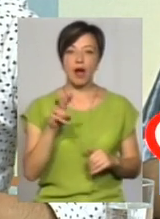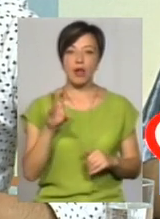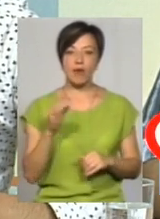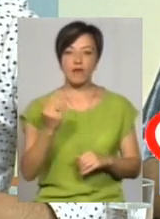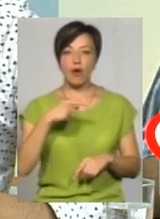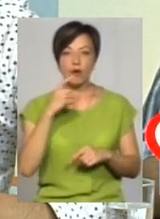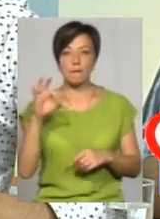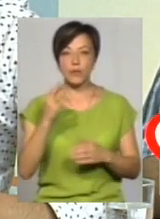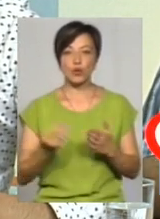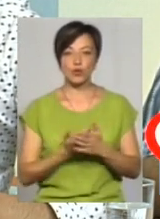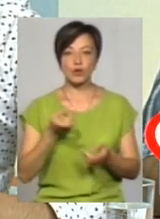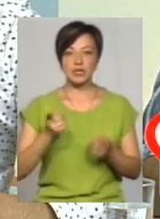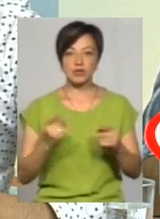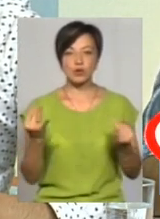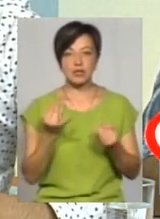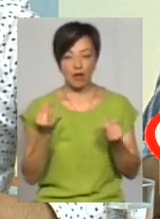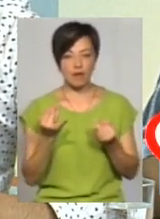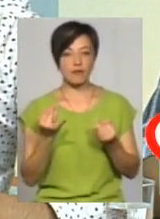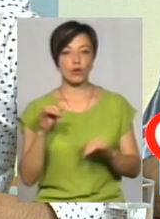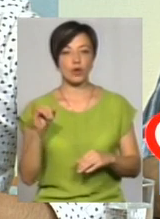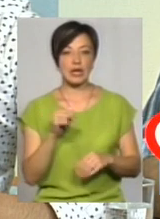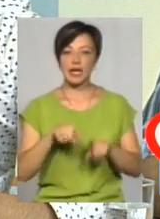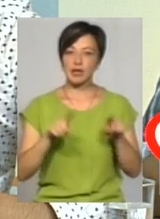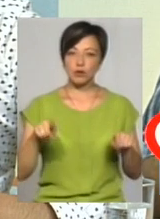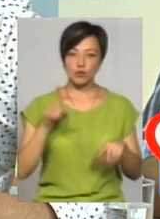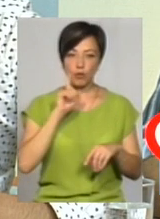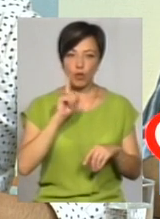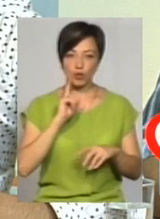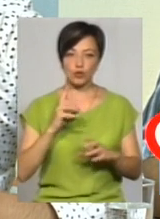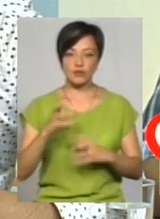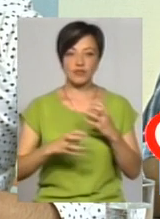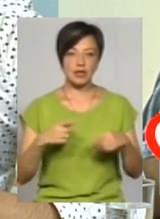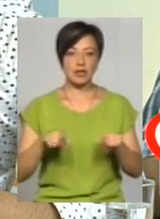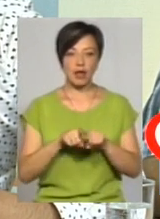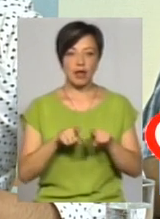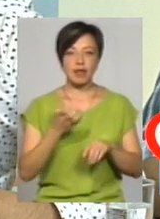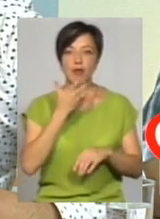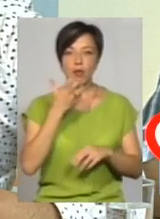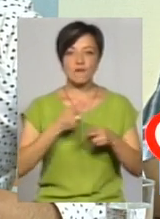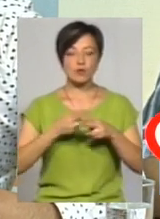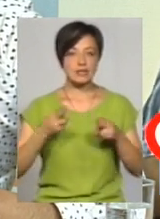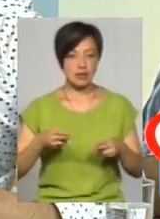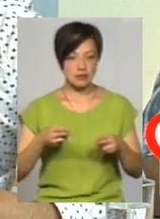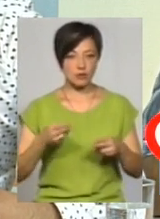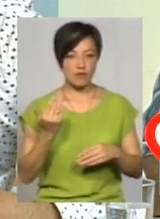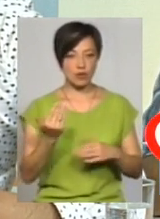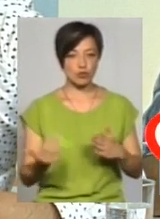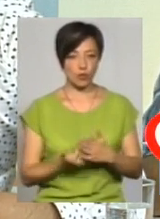нову і дійсно цікаву і дійсно рідкісну теплову станцію вашу.